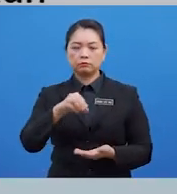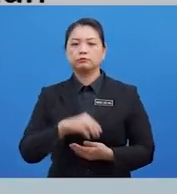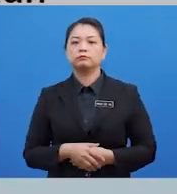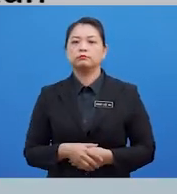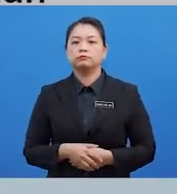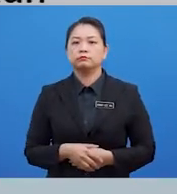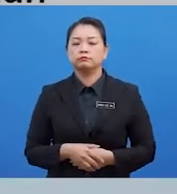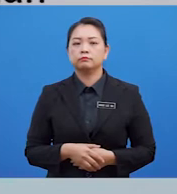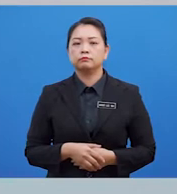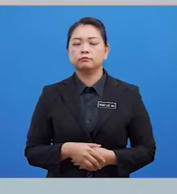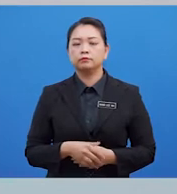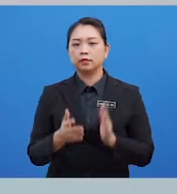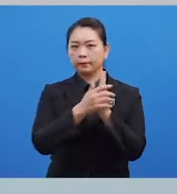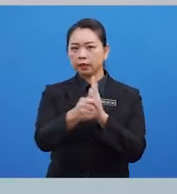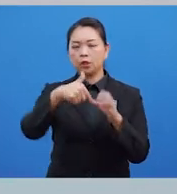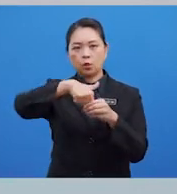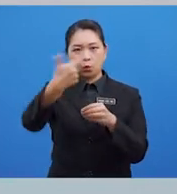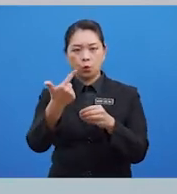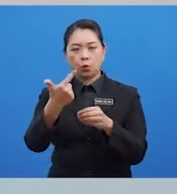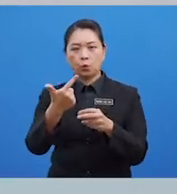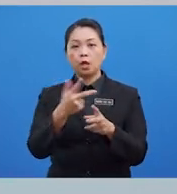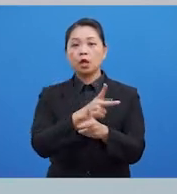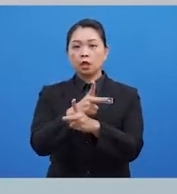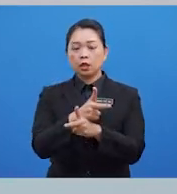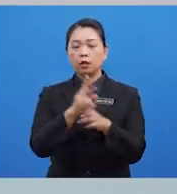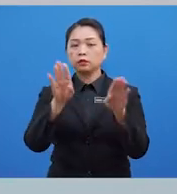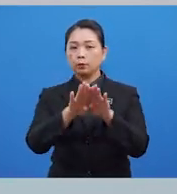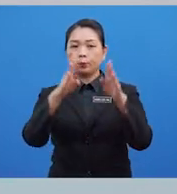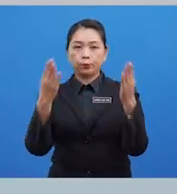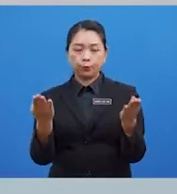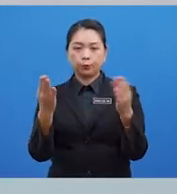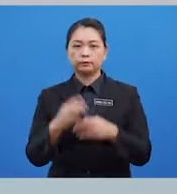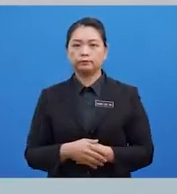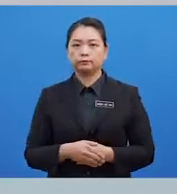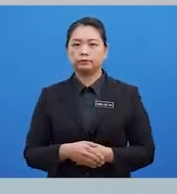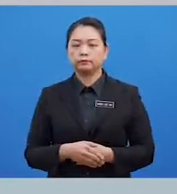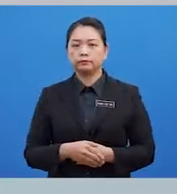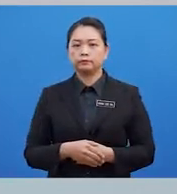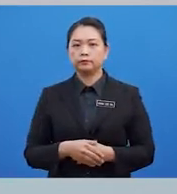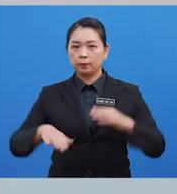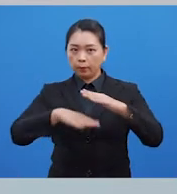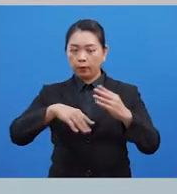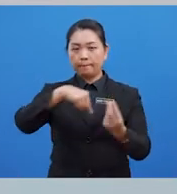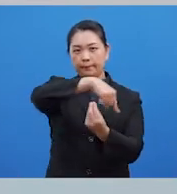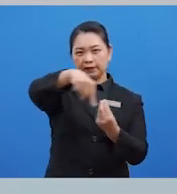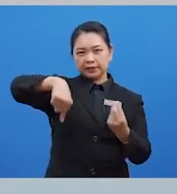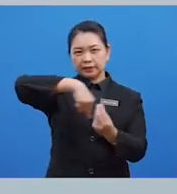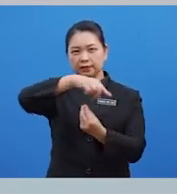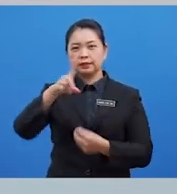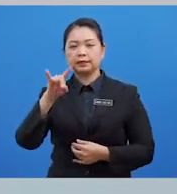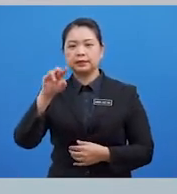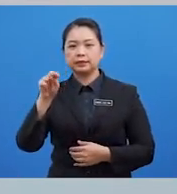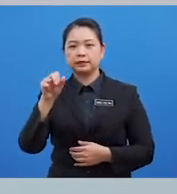Buah Catul Kemahiran Luar Kawal Atau Terbuka Pula Adalah Di bawah Persekitaran